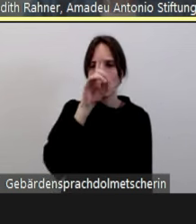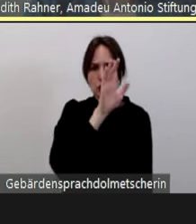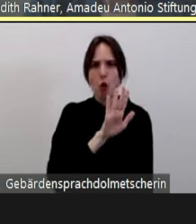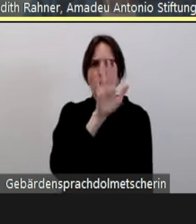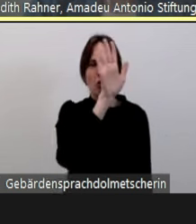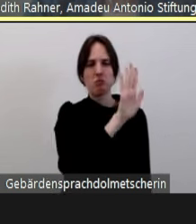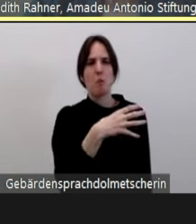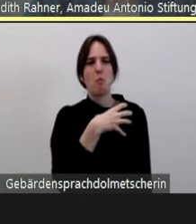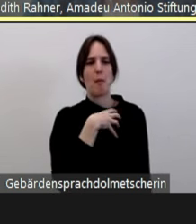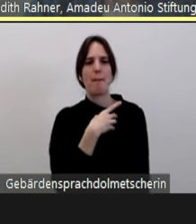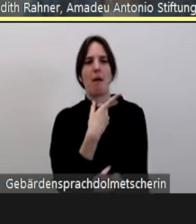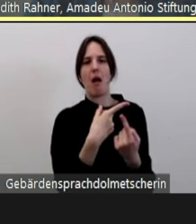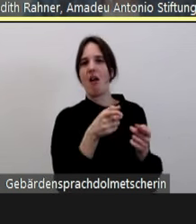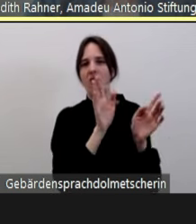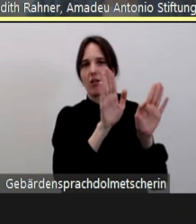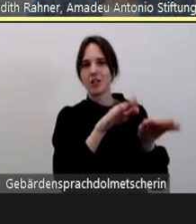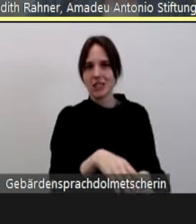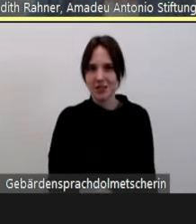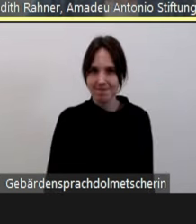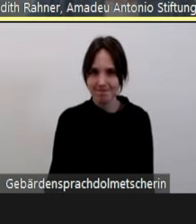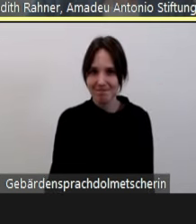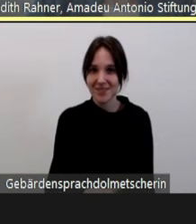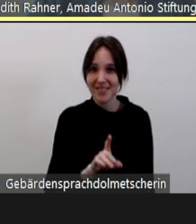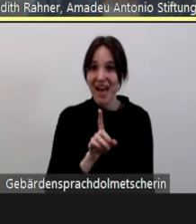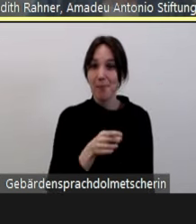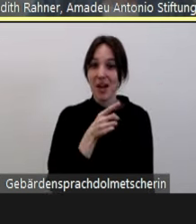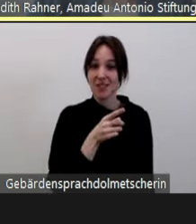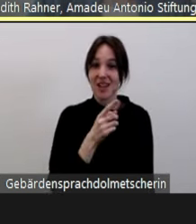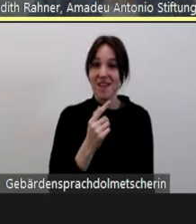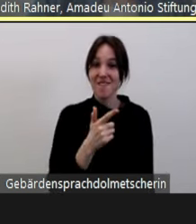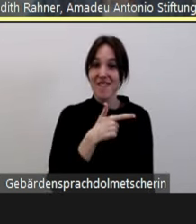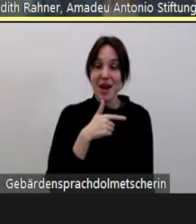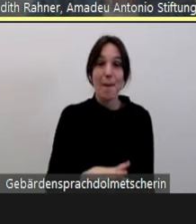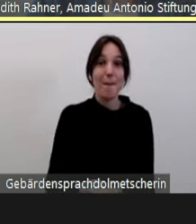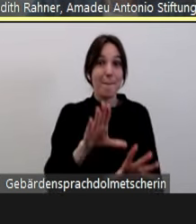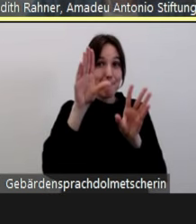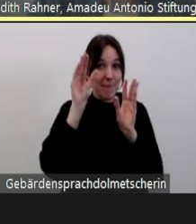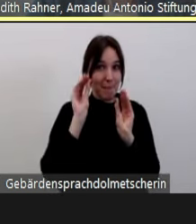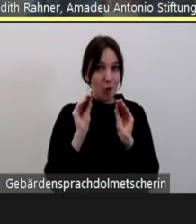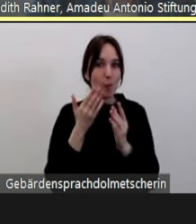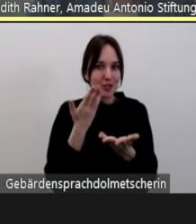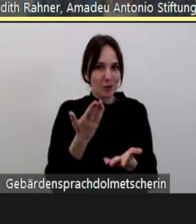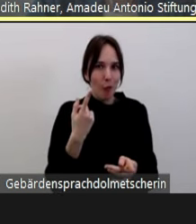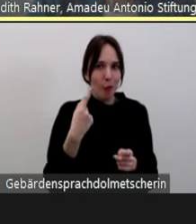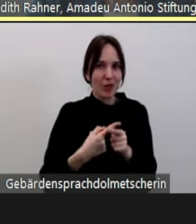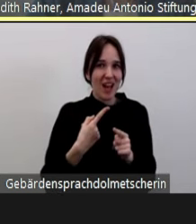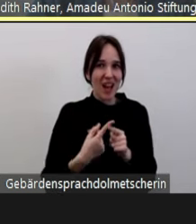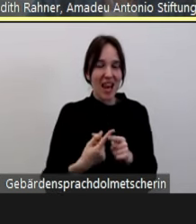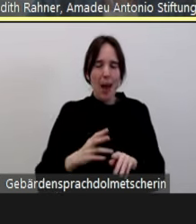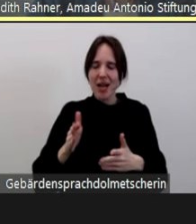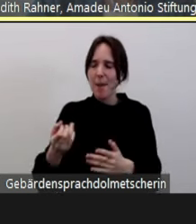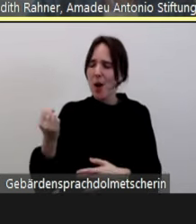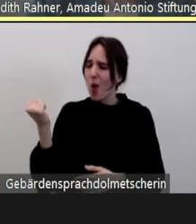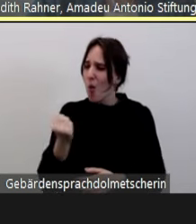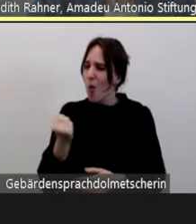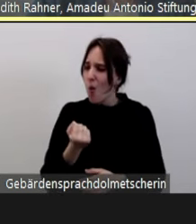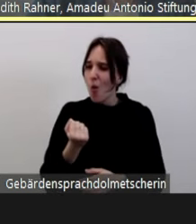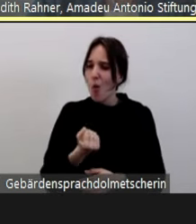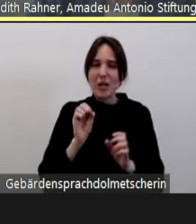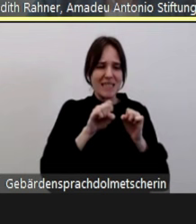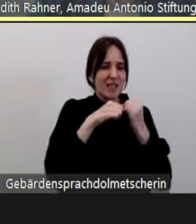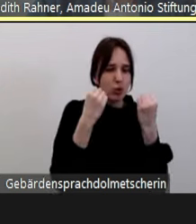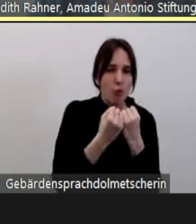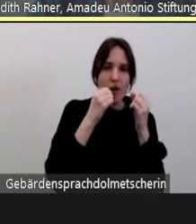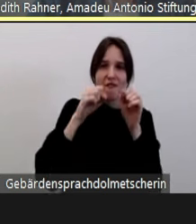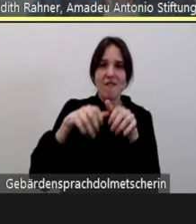wirklich andere Probleme. Aber das ist ja nur das, was wir überhaupt an Fällen gemeldet bekommen. Also es gibt ein riesiges Dunkelfeld